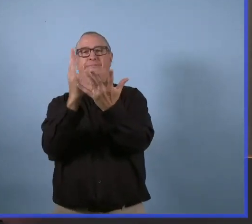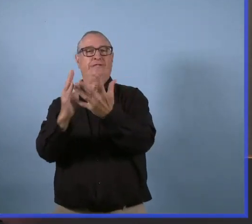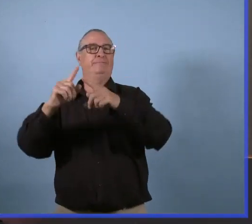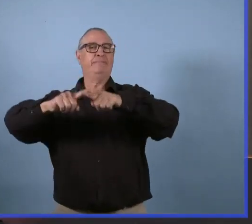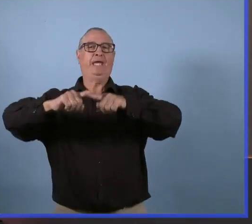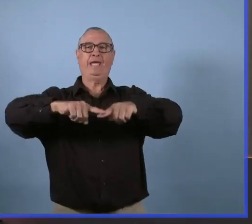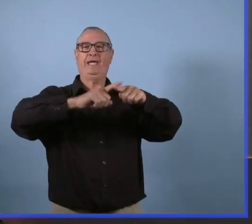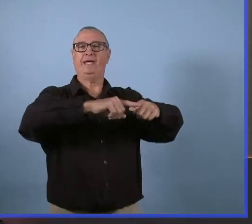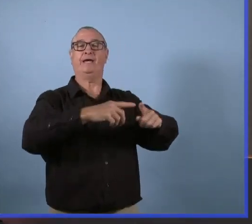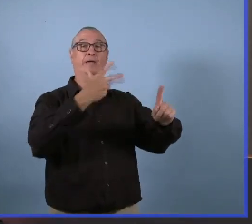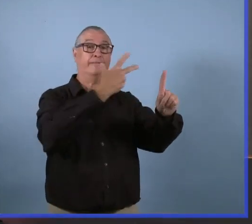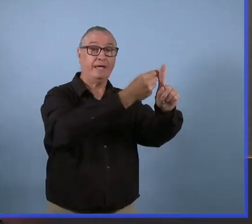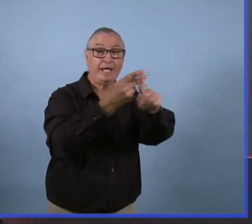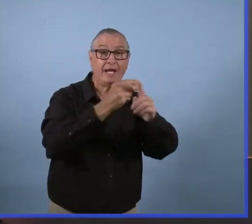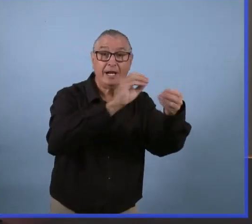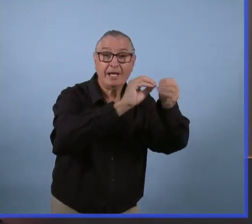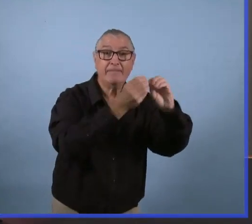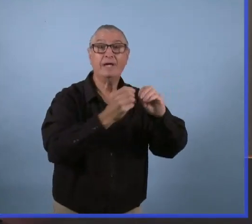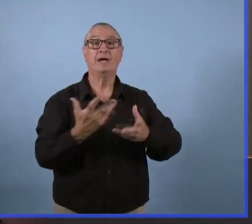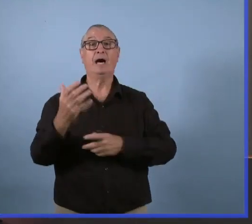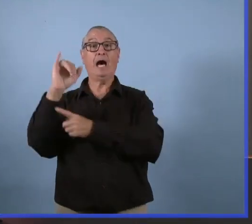capacité en soins actifs.